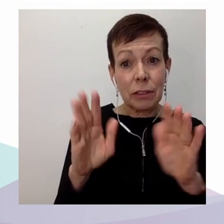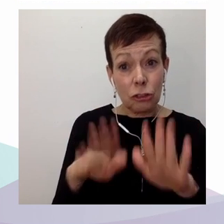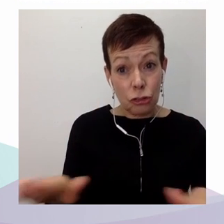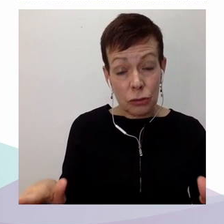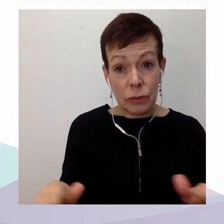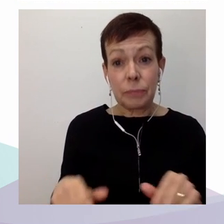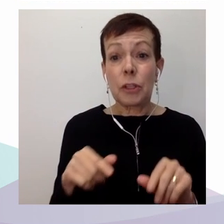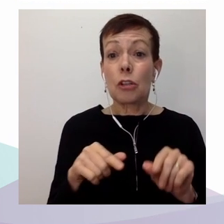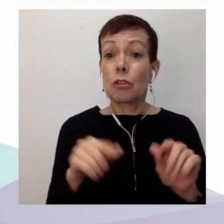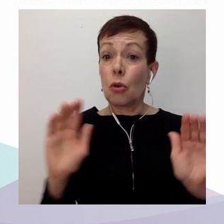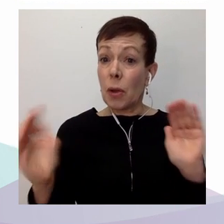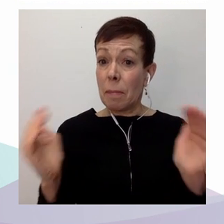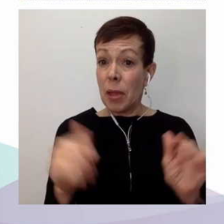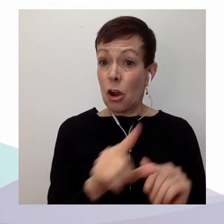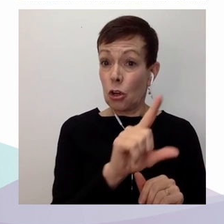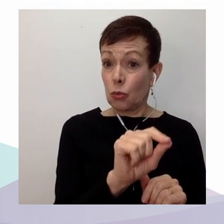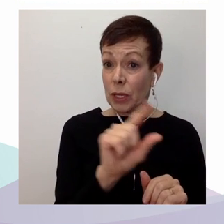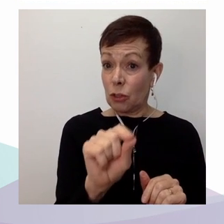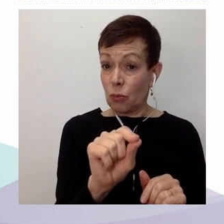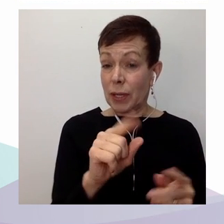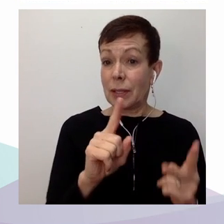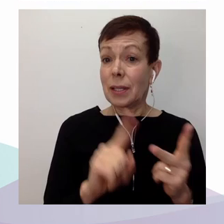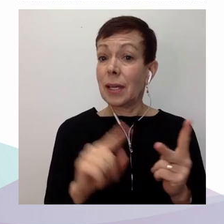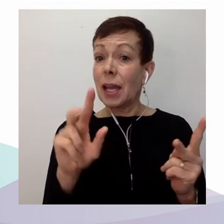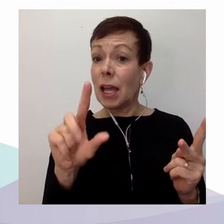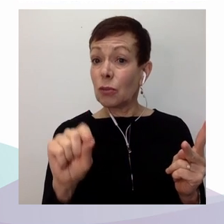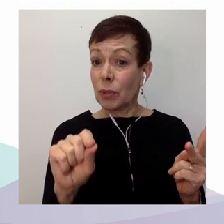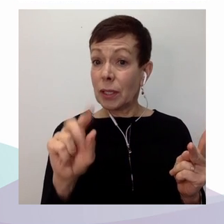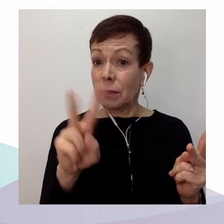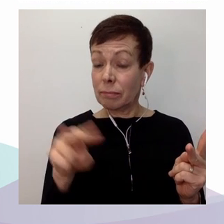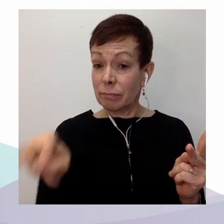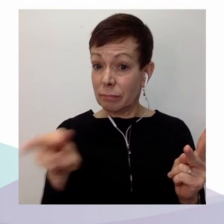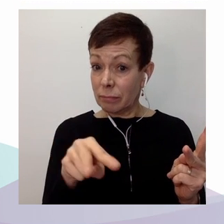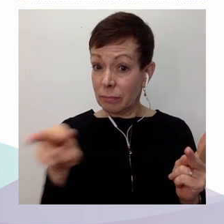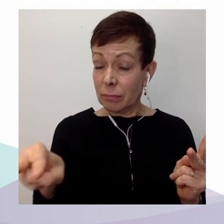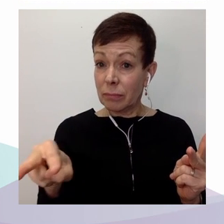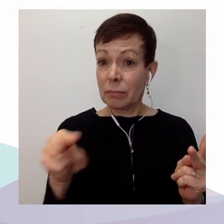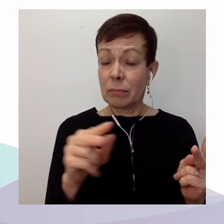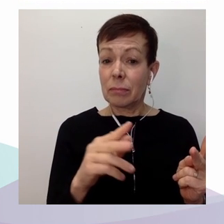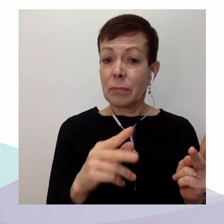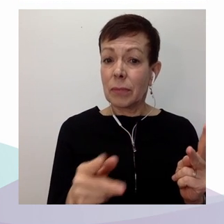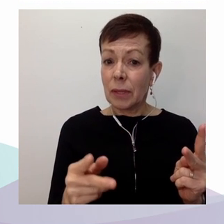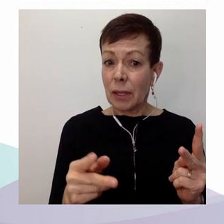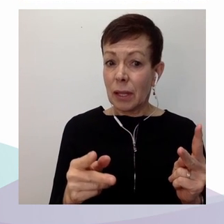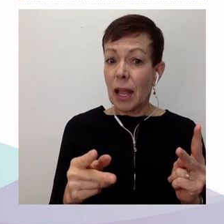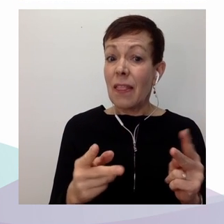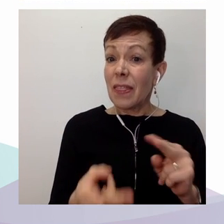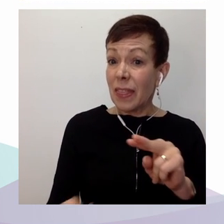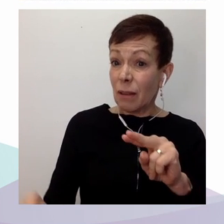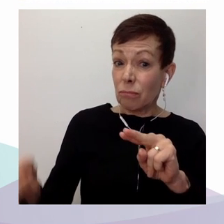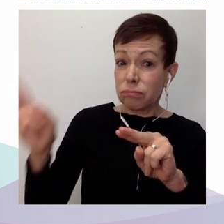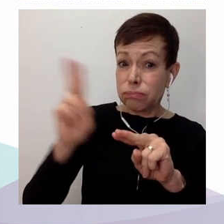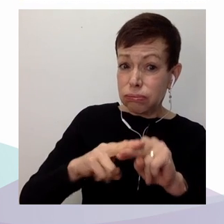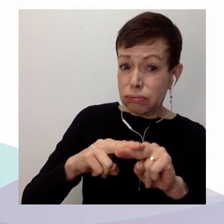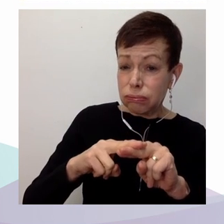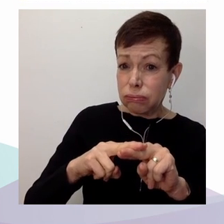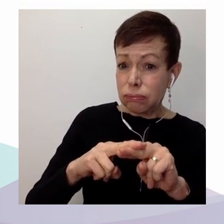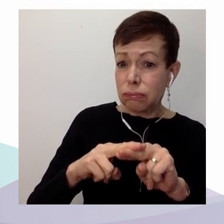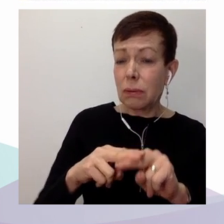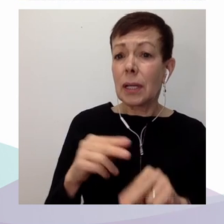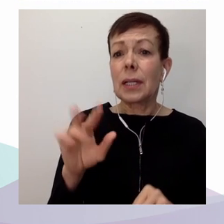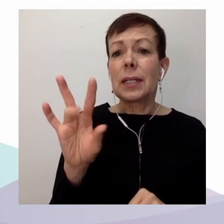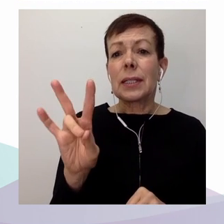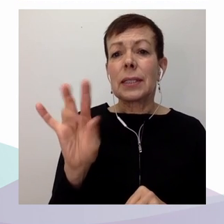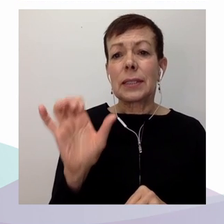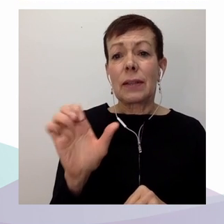personne seule sans contrainte à l'emploi est de 726 $ par mois. Additionné des crédits d